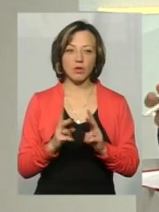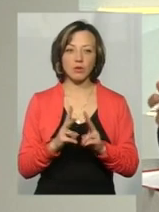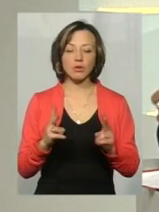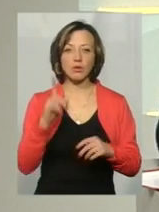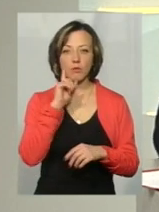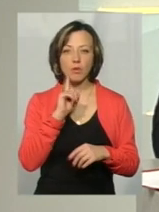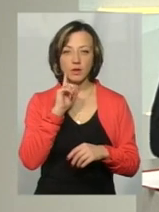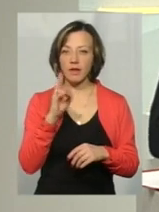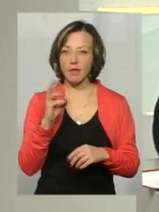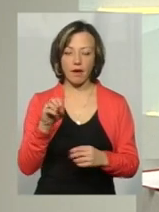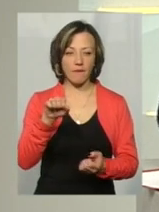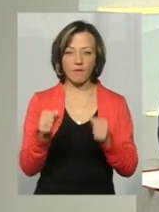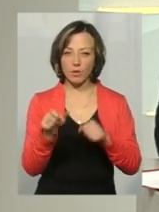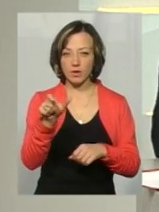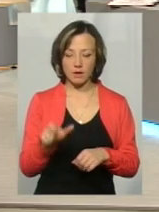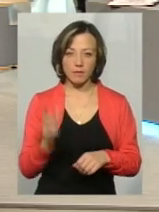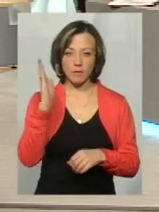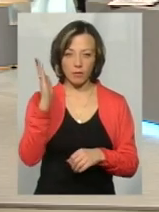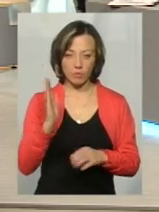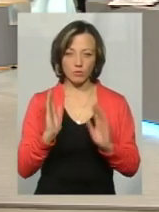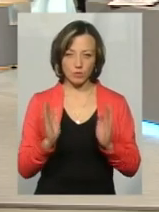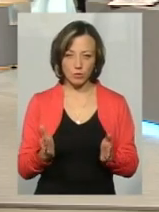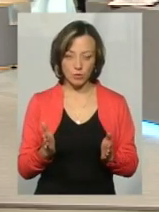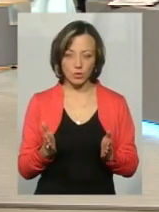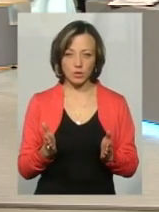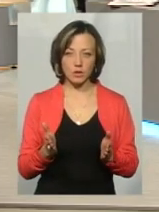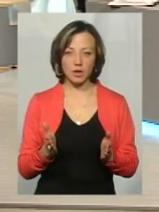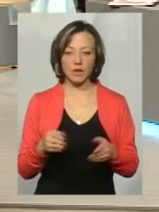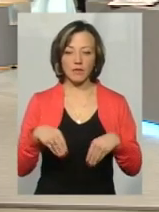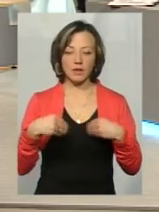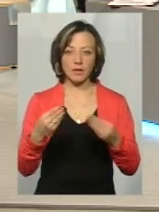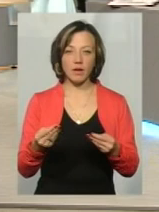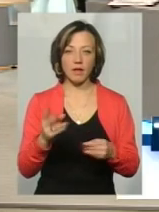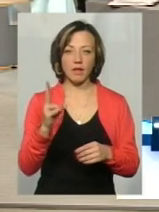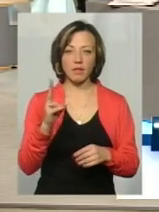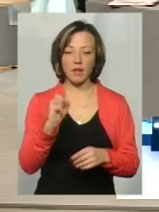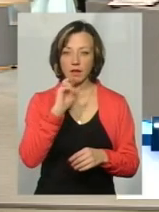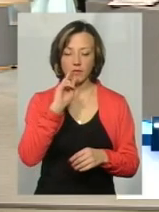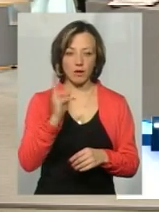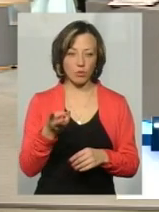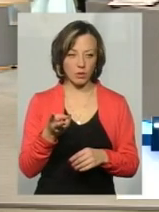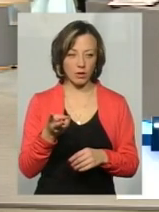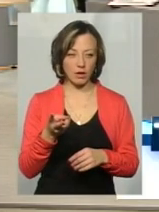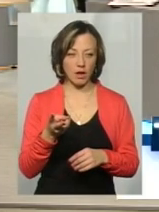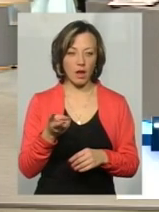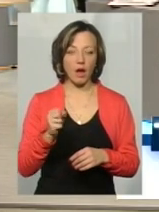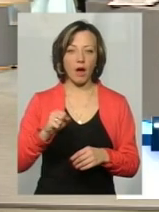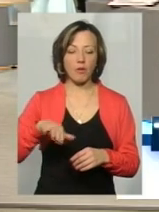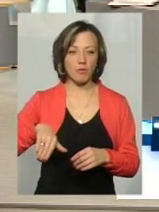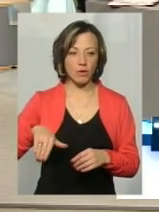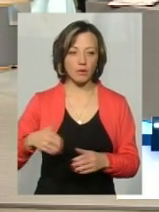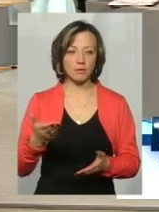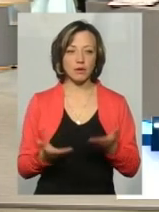поки що не водіїв, які в майбутньому стануть, воно буде видаватись лише на два роки. А потім,